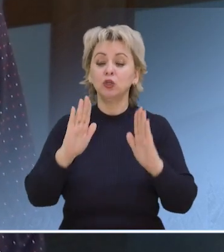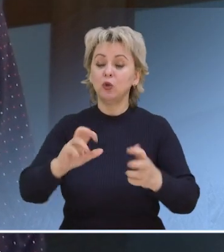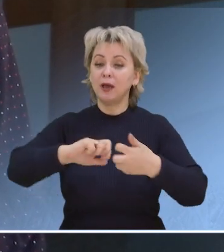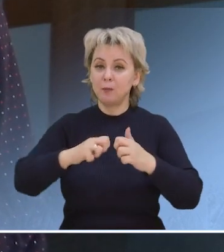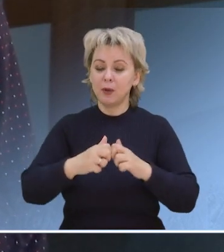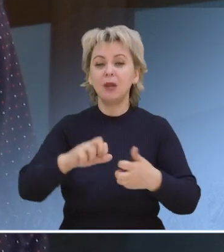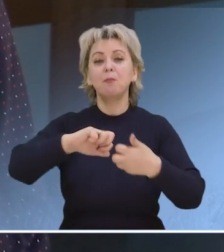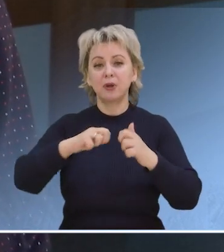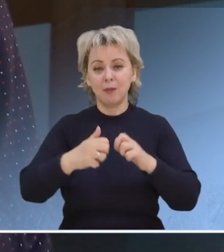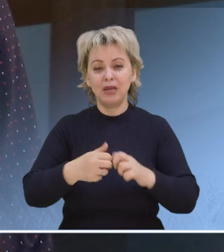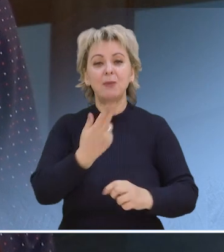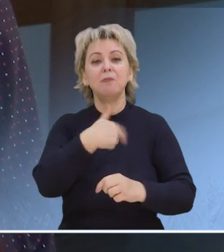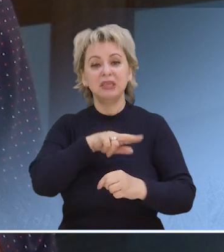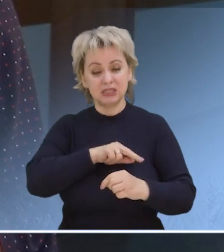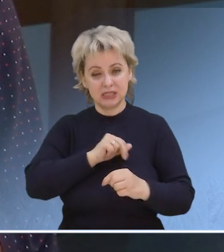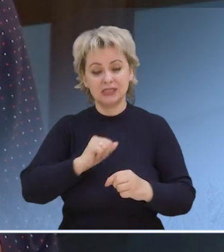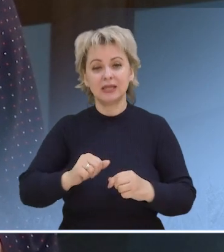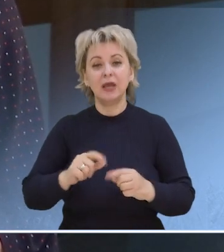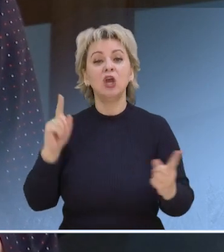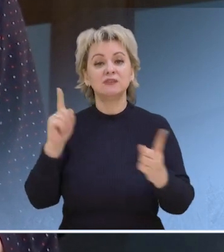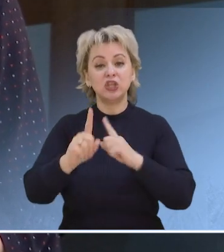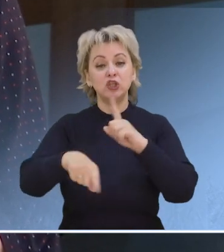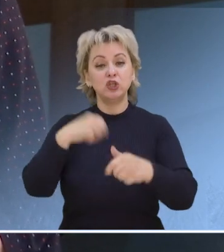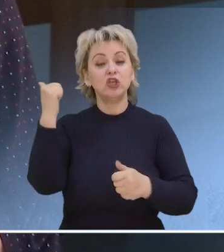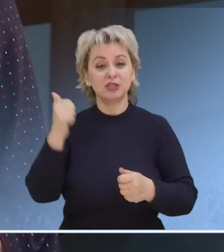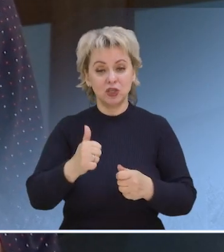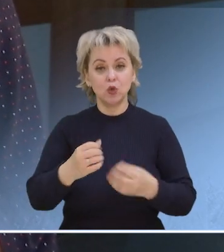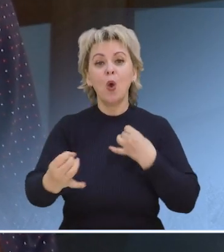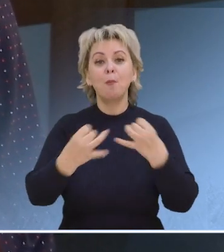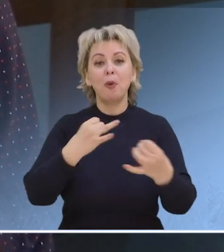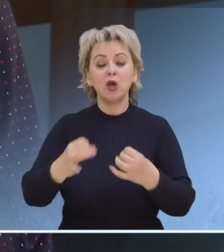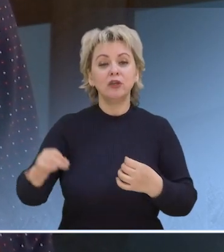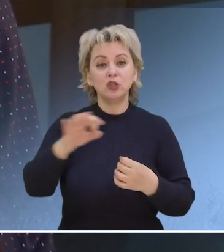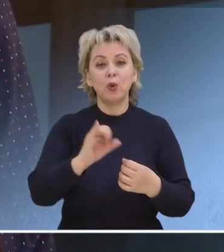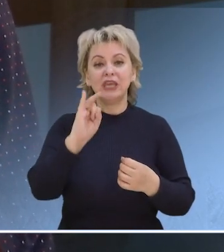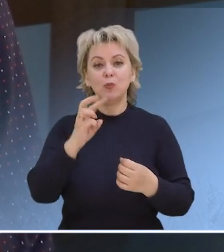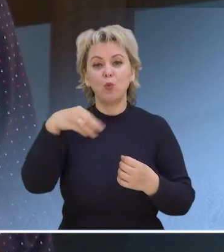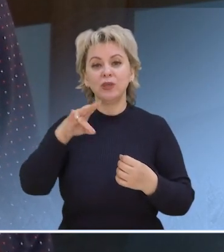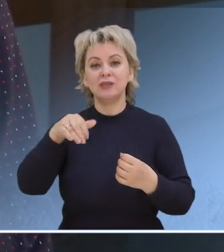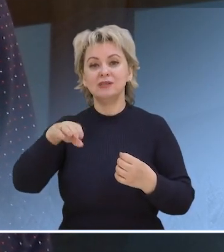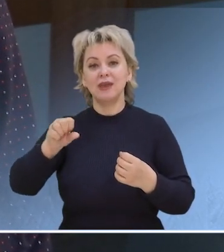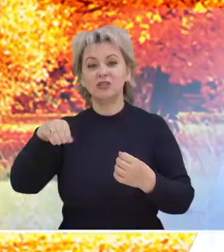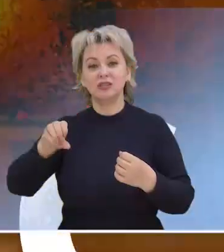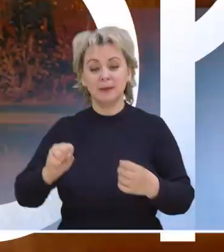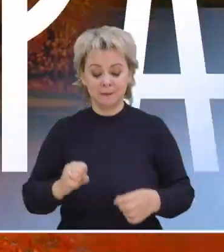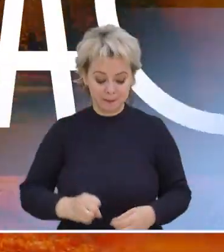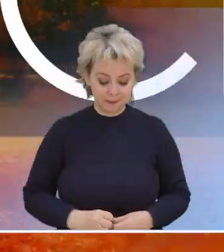эстетической проблемой, но и проблемой медицинской. Встретимся через неделю. Поговорим об иммунитете.